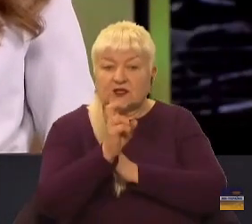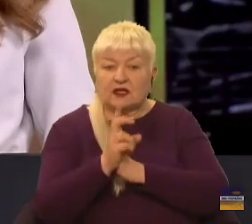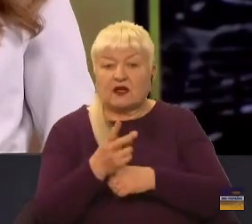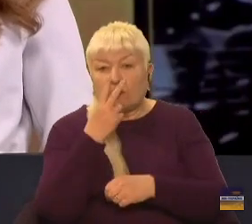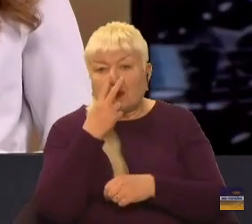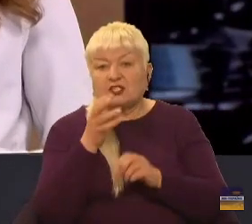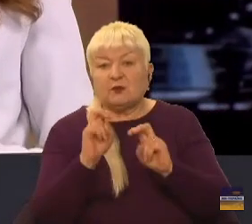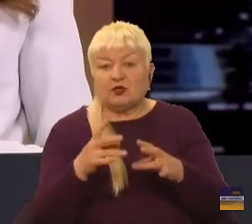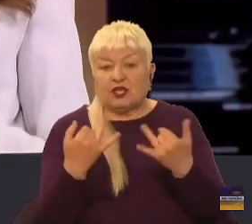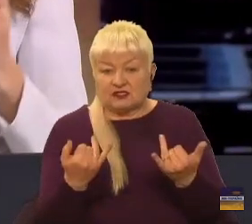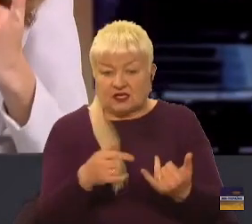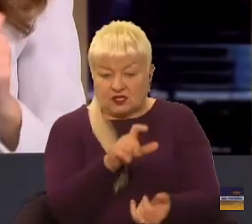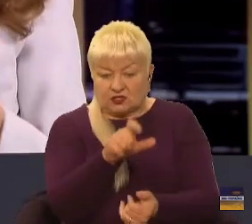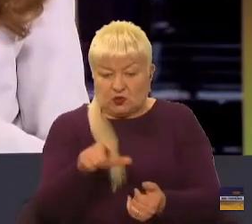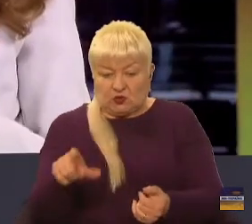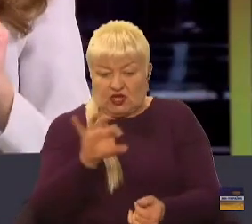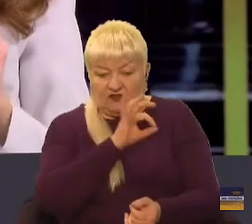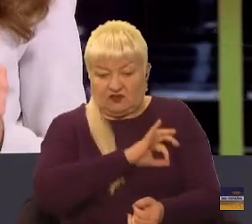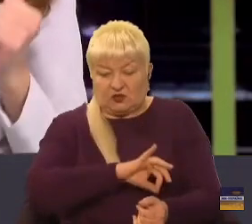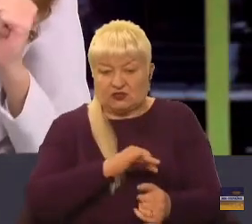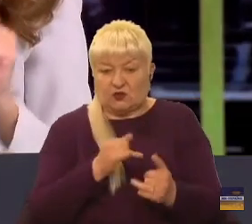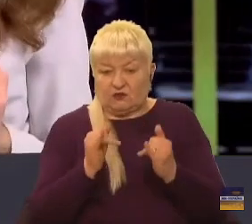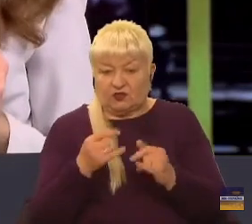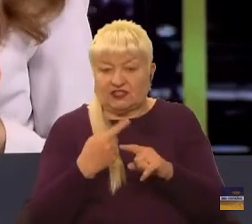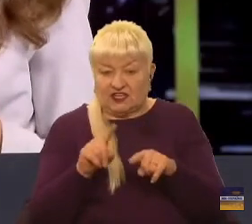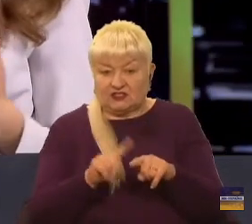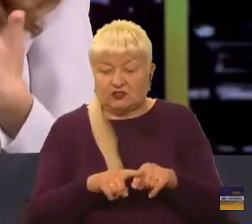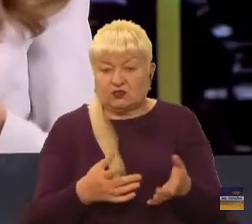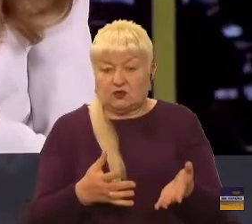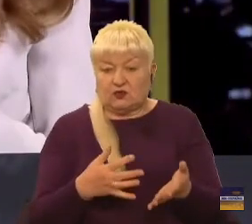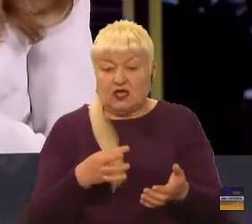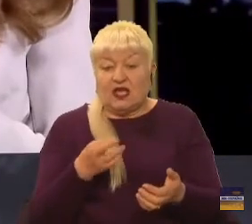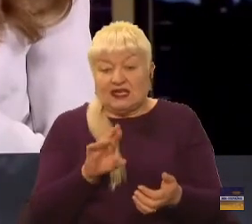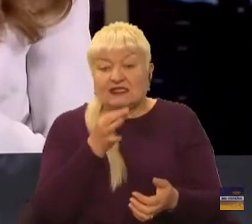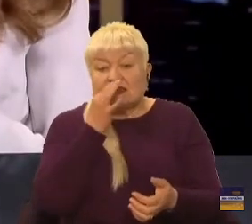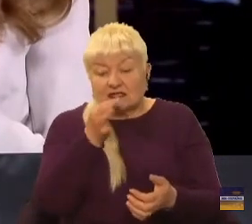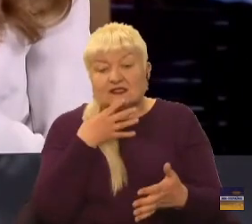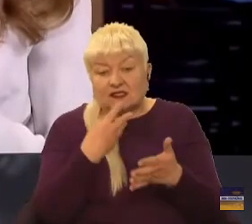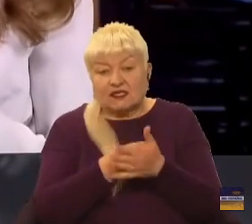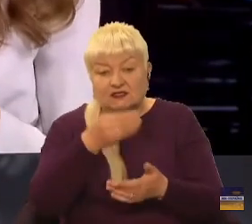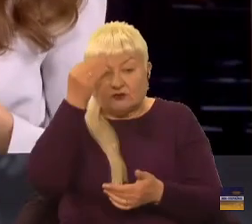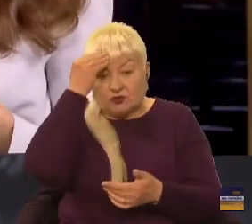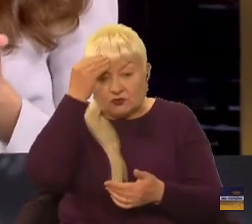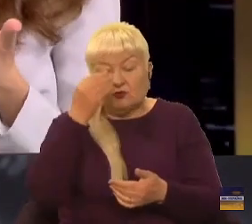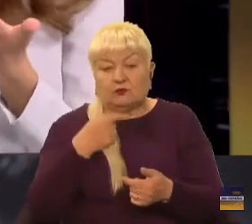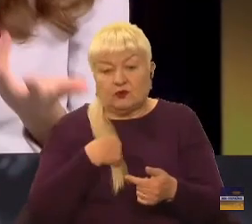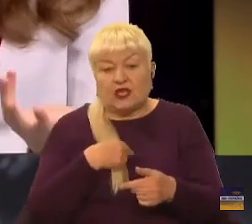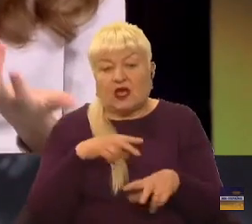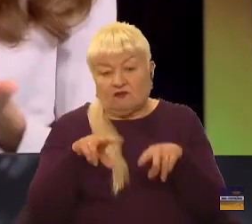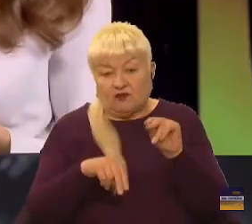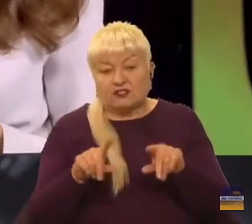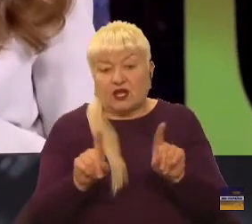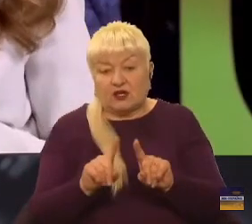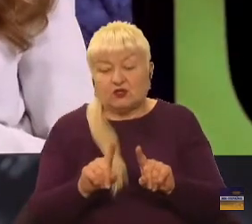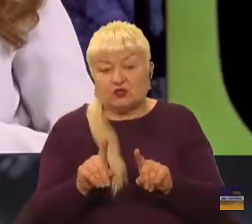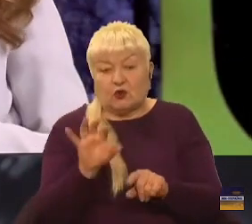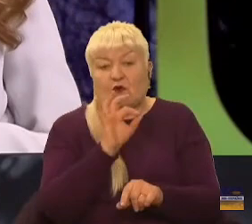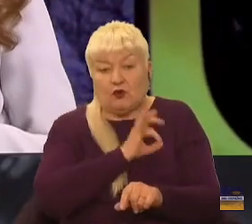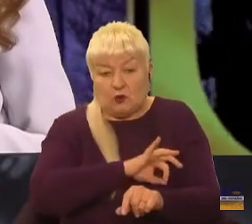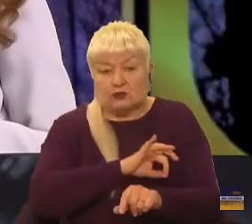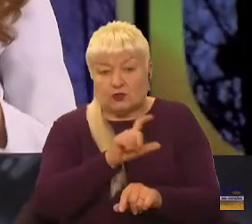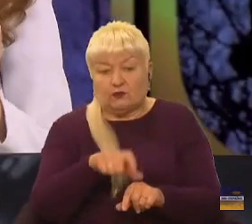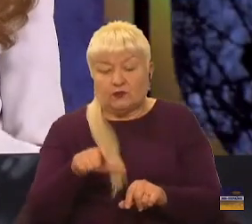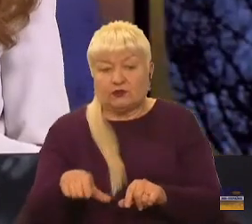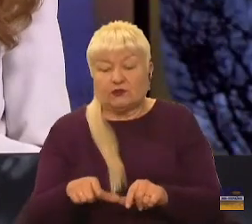використовують для цього, це, я сказала, вибачте, свою думку, бо я так вважаю, що їх використовують. Можливо, у вас є інша